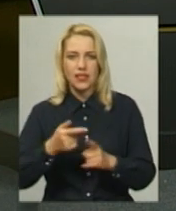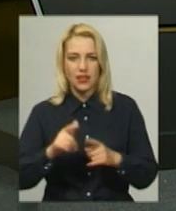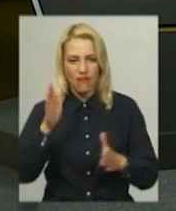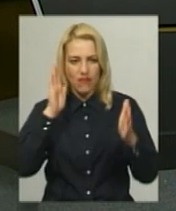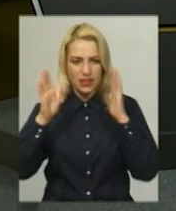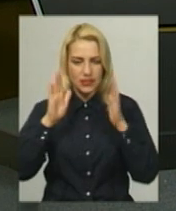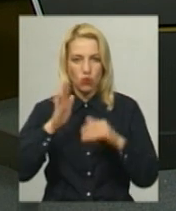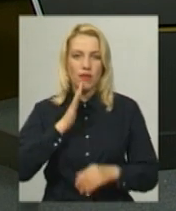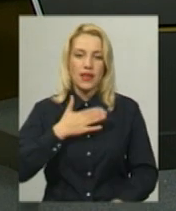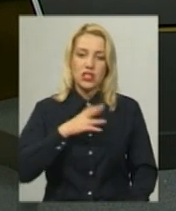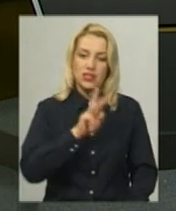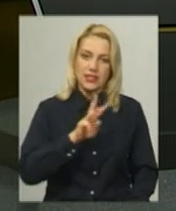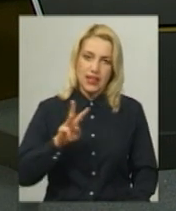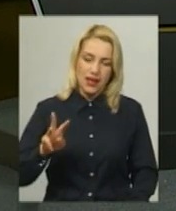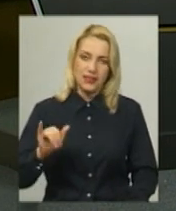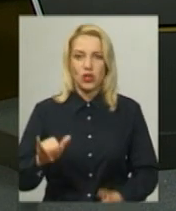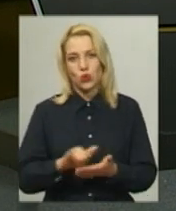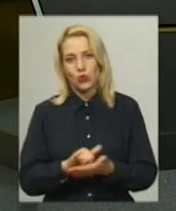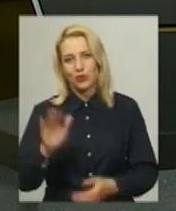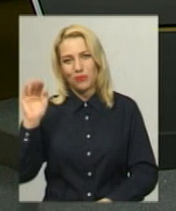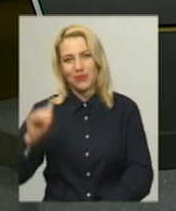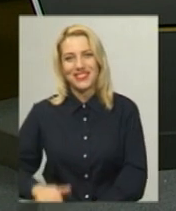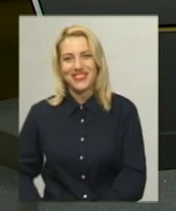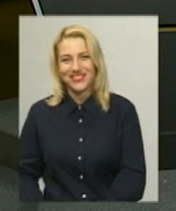нашому сайті та в мережі YouTube. До зустрічі!